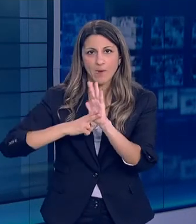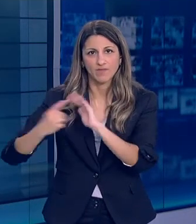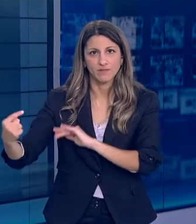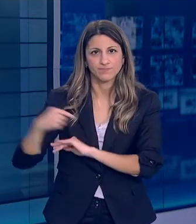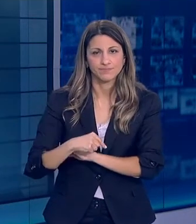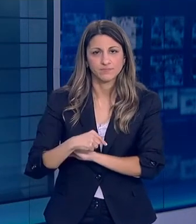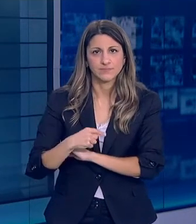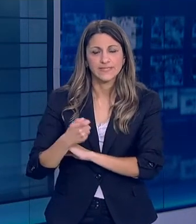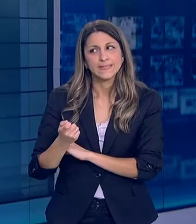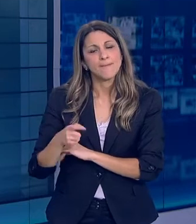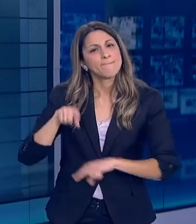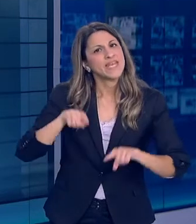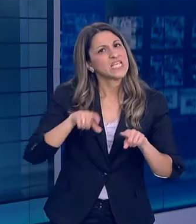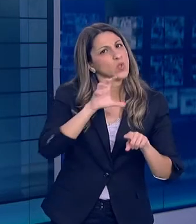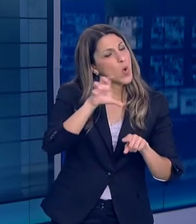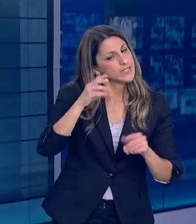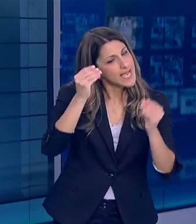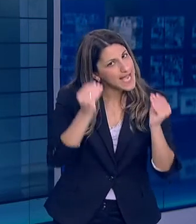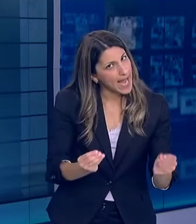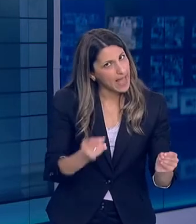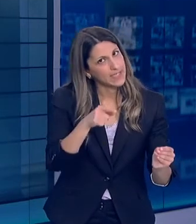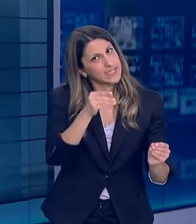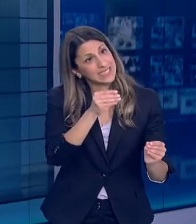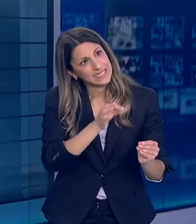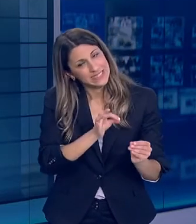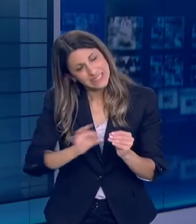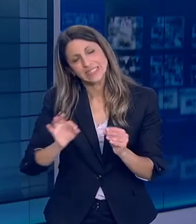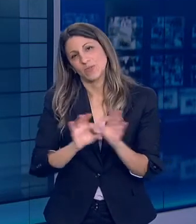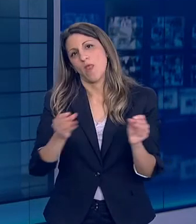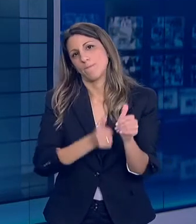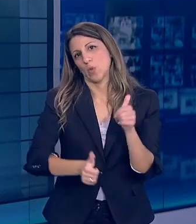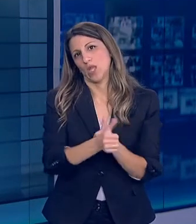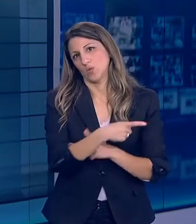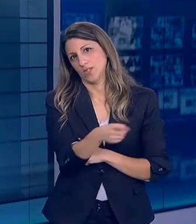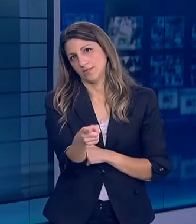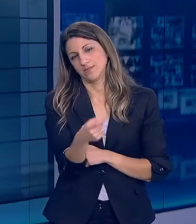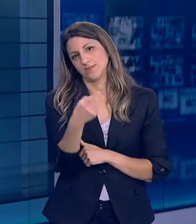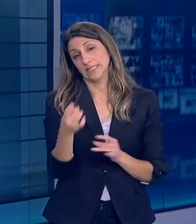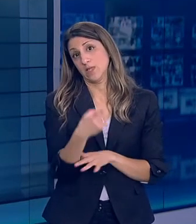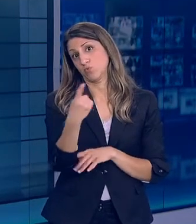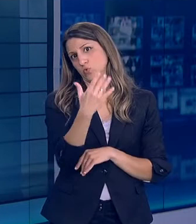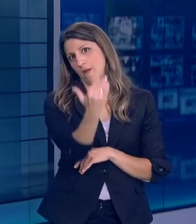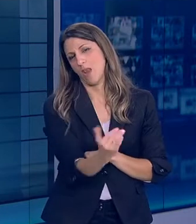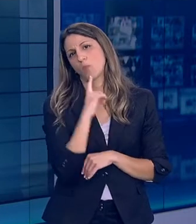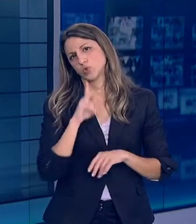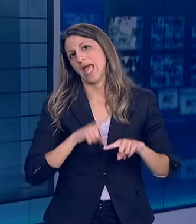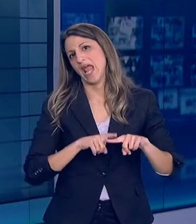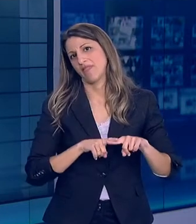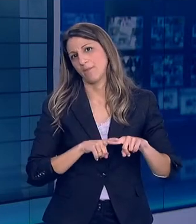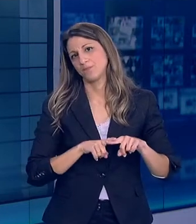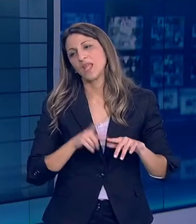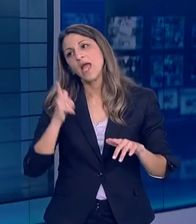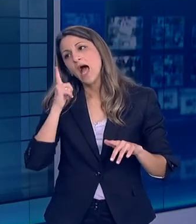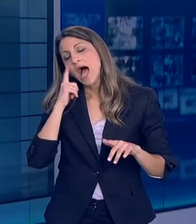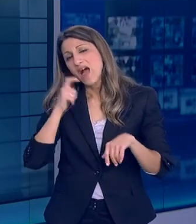κατάσταση Με τη χώρα μας Και όσο περνάει ο καιρός Θα είναι και καλύτερη Αυτή η κατάσταση Και γι' αυτό είναι η δυναμική Και η απάντηση Στο ερώτημα της